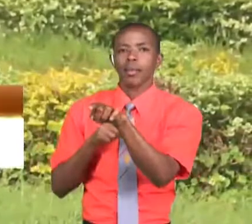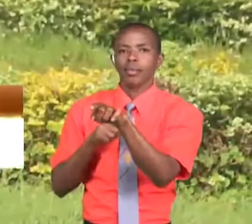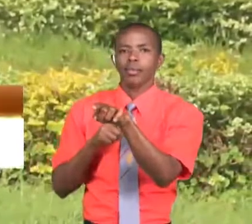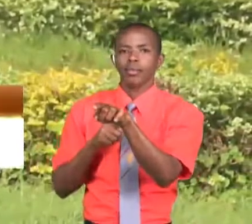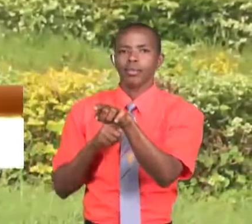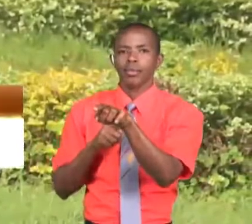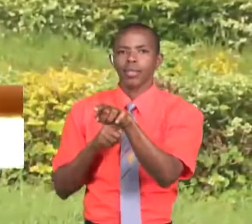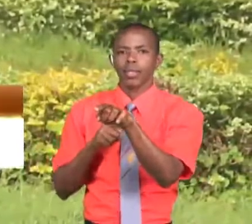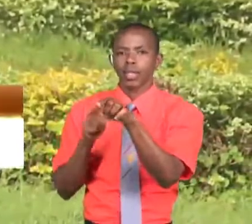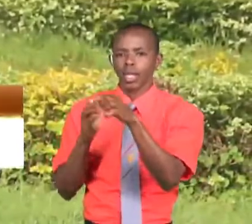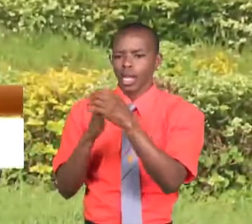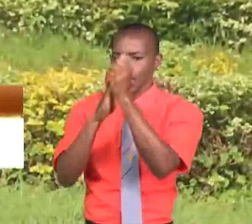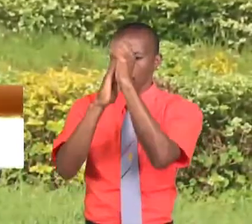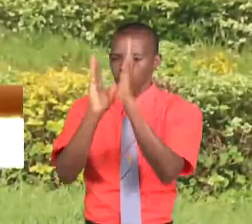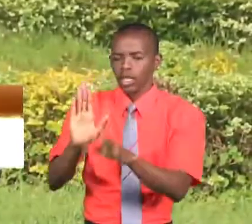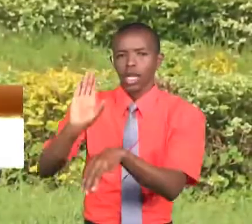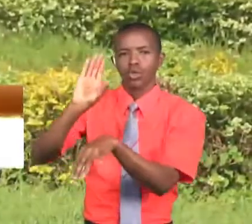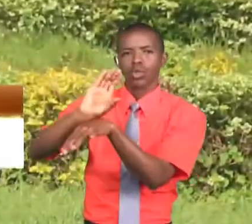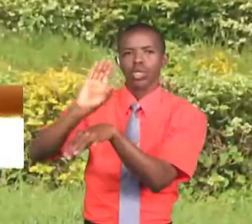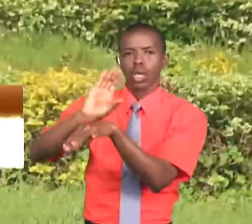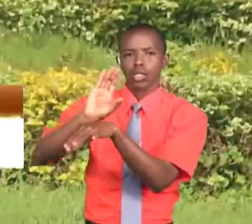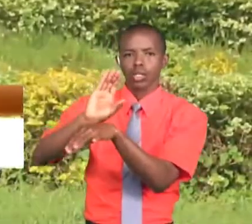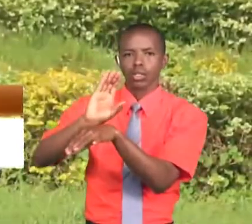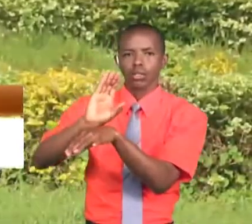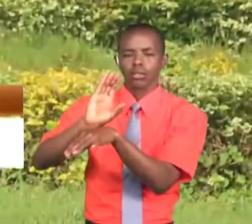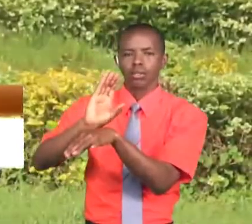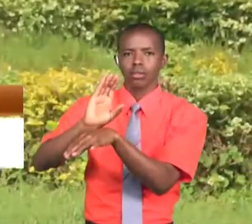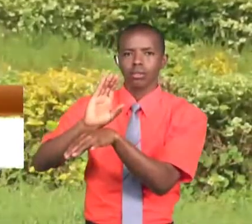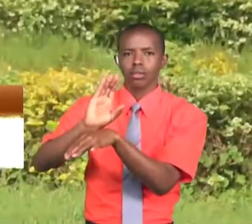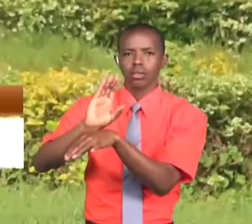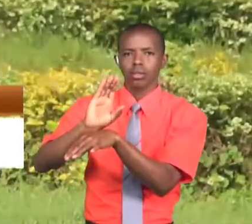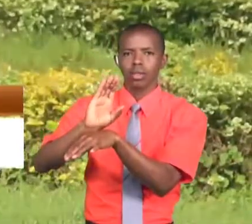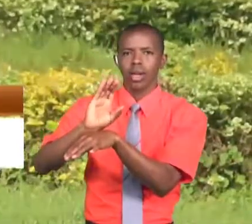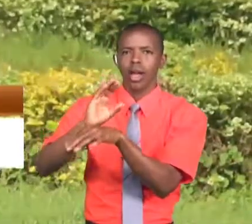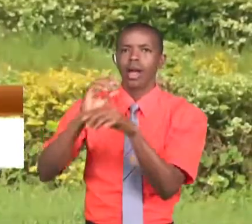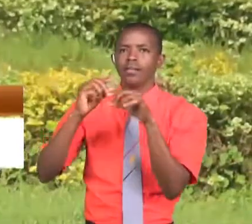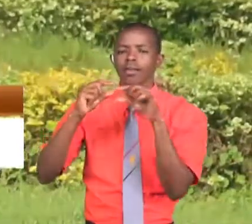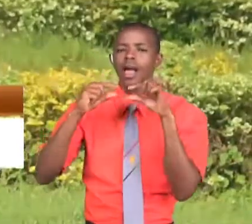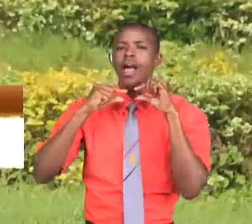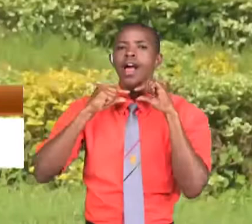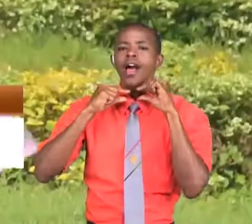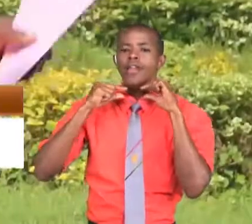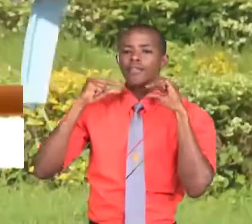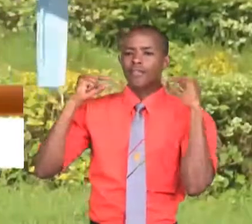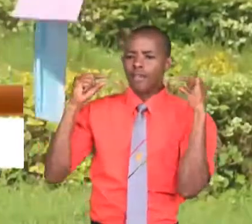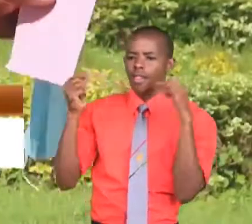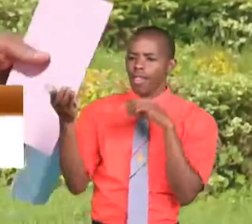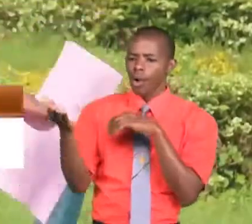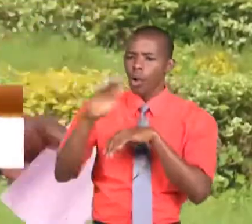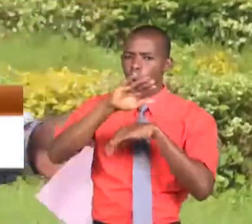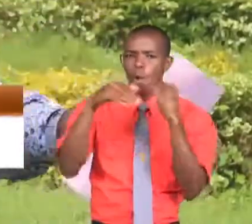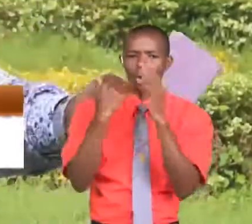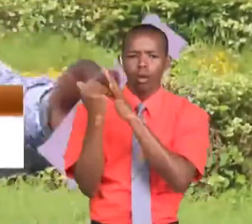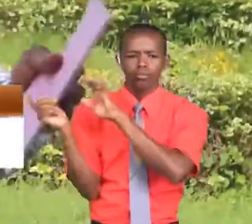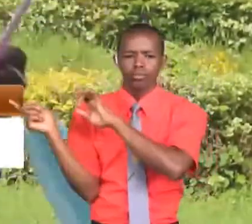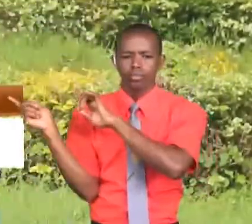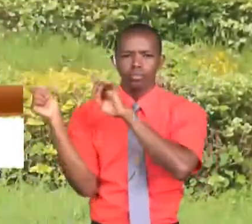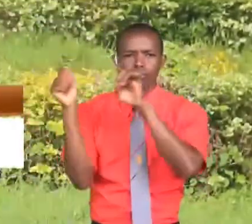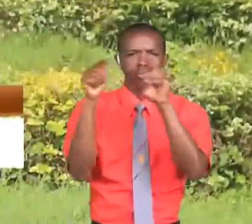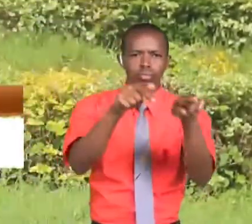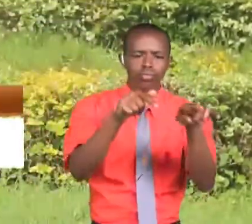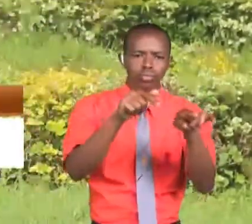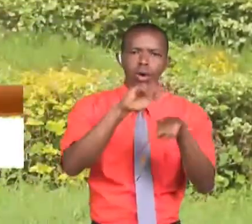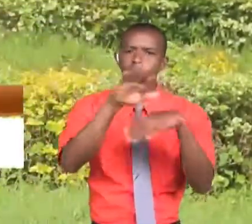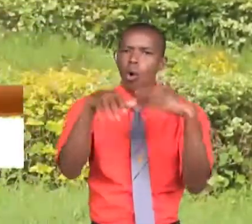viongozi wa kanisa, ma reverends hapa wa Pendikoso Churches Water, walikuwa hapa shanda, hakafanyia